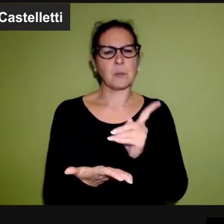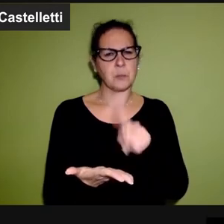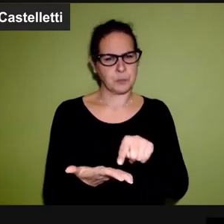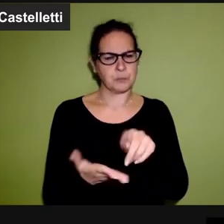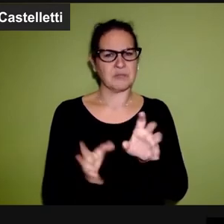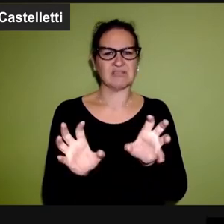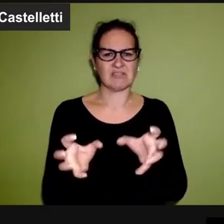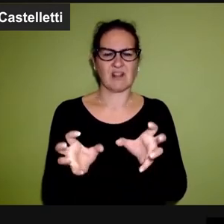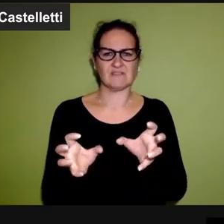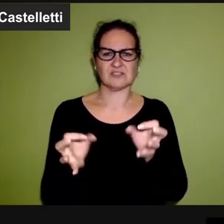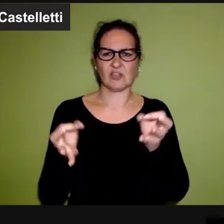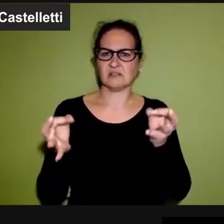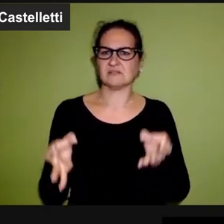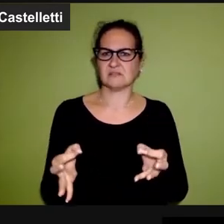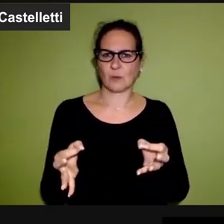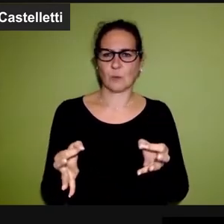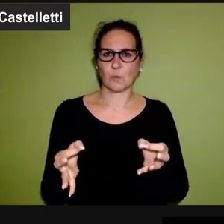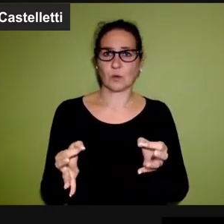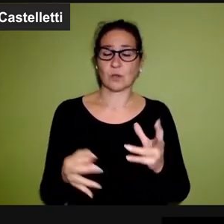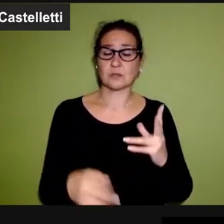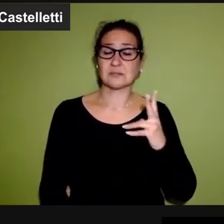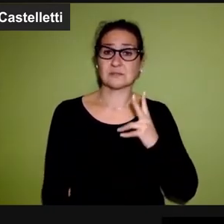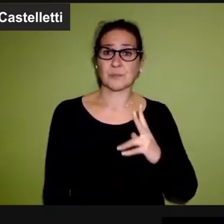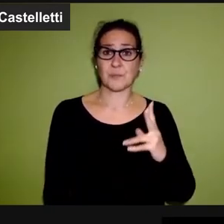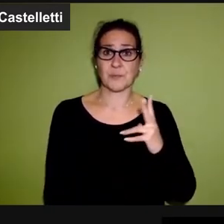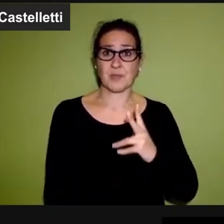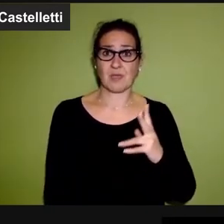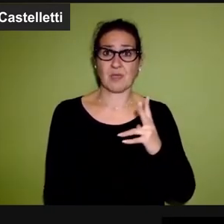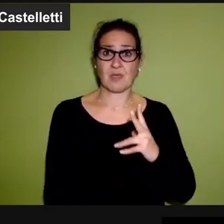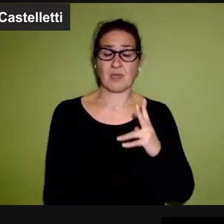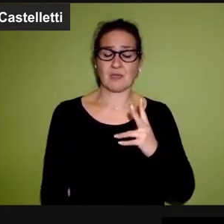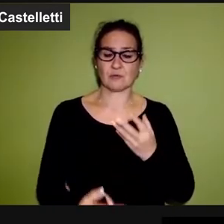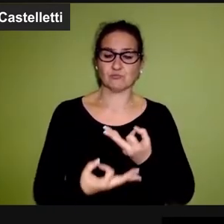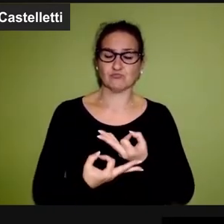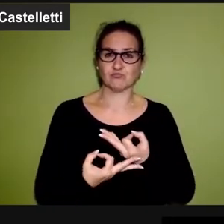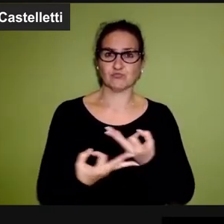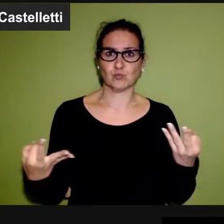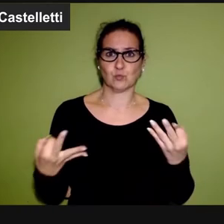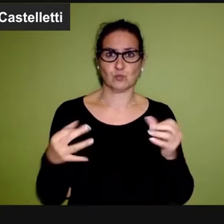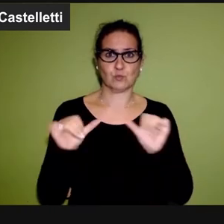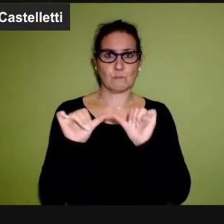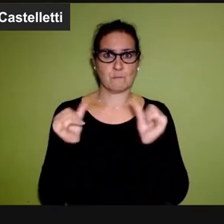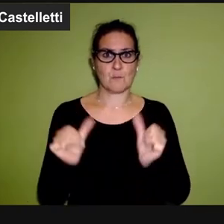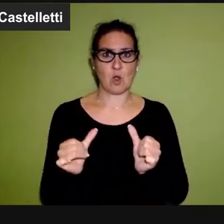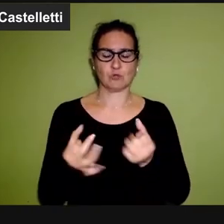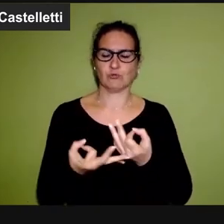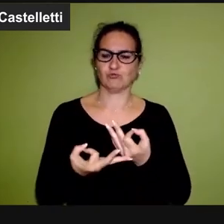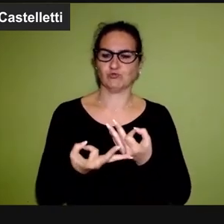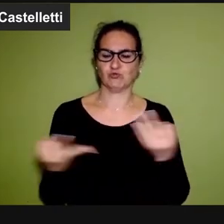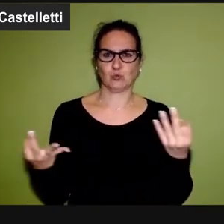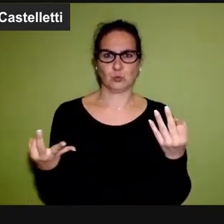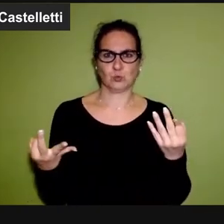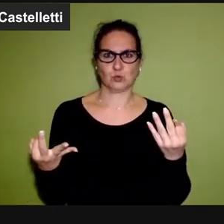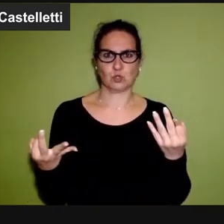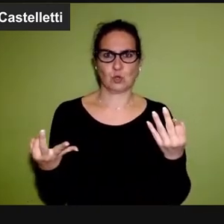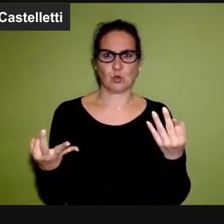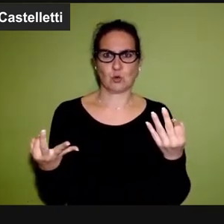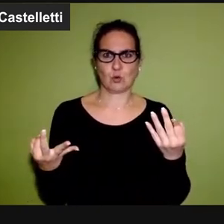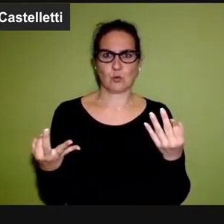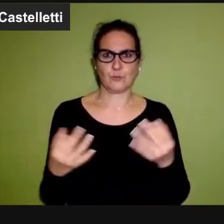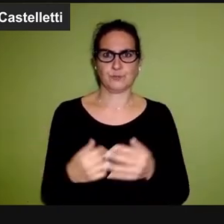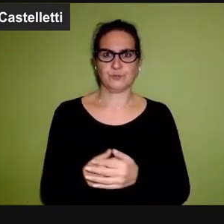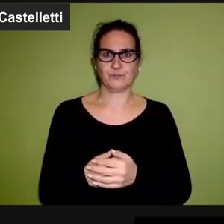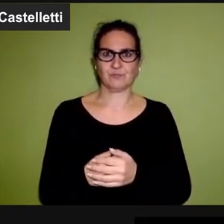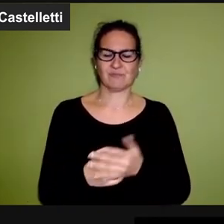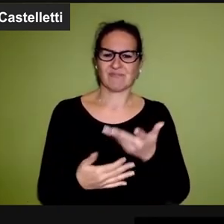anche sulla televisione, io spero che venga fatta nel modo corretto e non